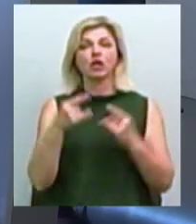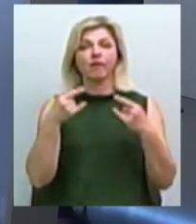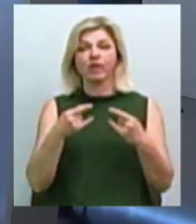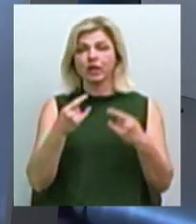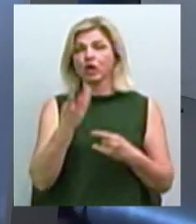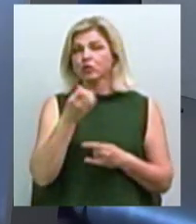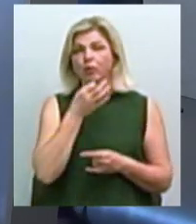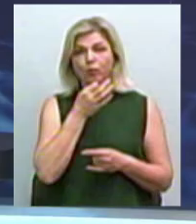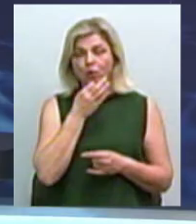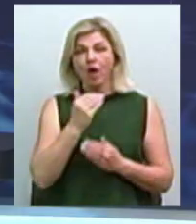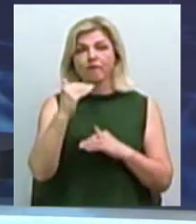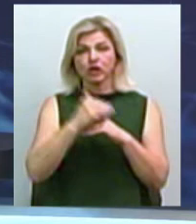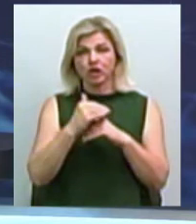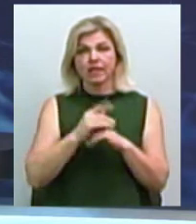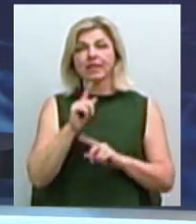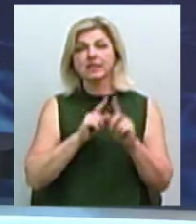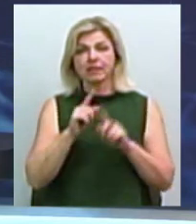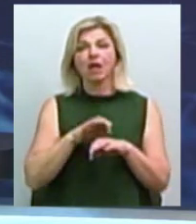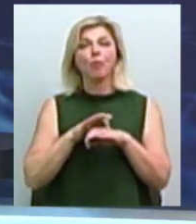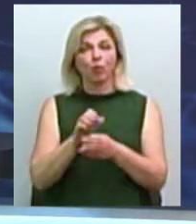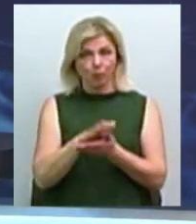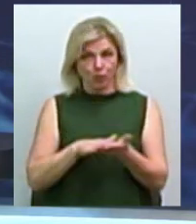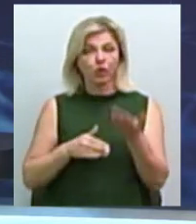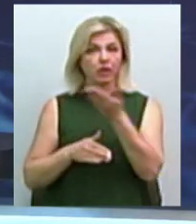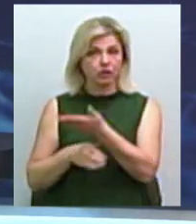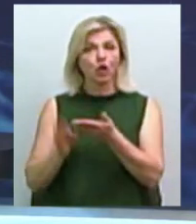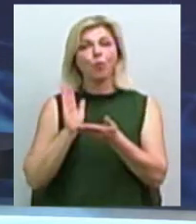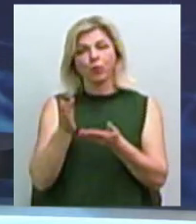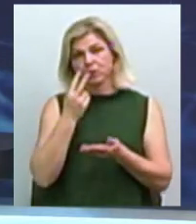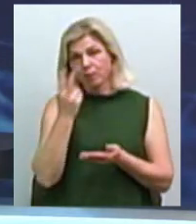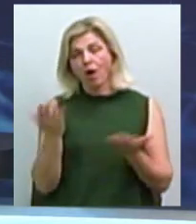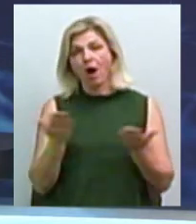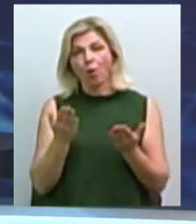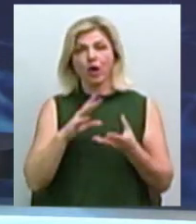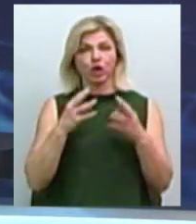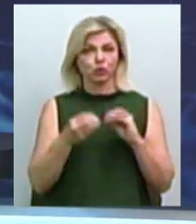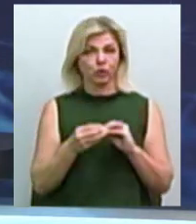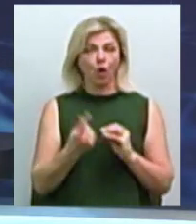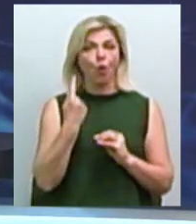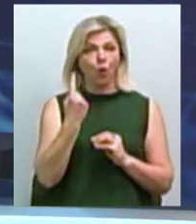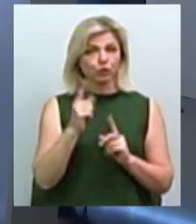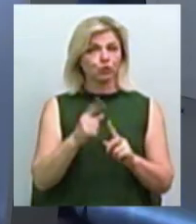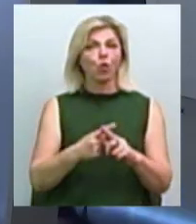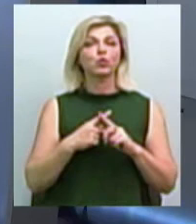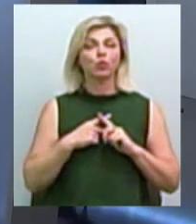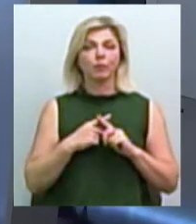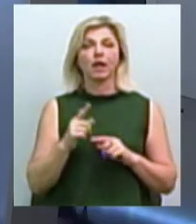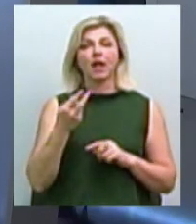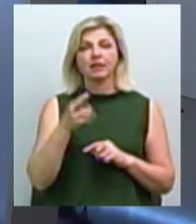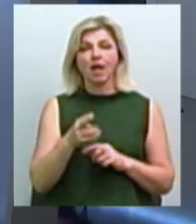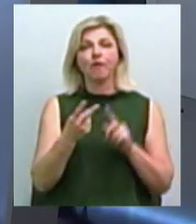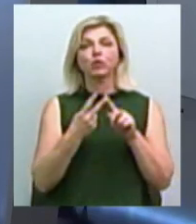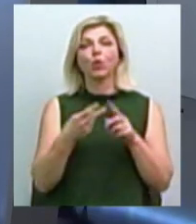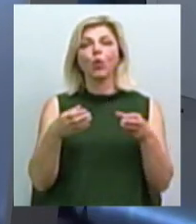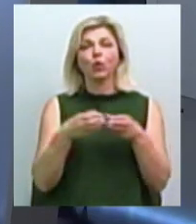вечірнє засідання йде і будемо дивитися, який результат. Позитивне є тільки те, що пішли нам на поступки, що дали нам для другої